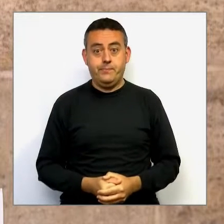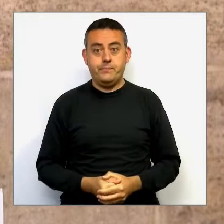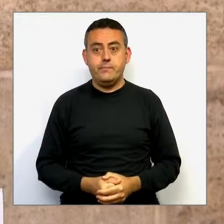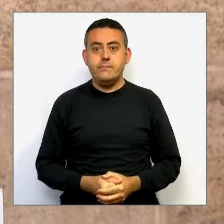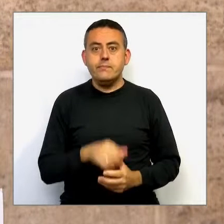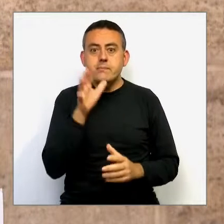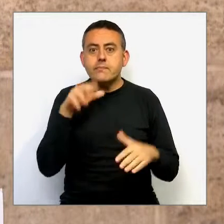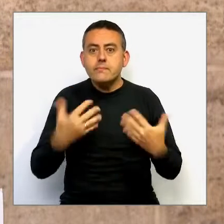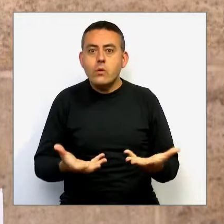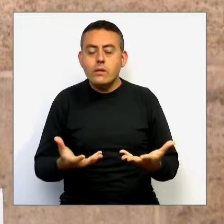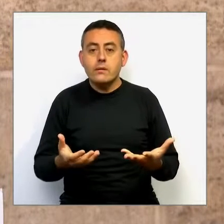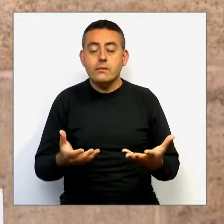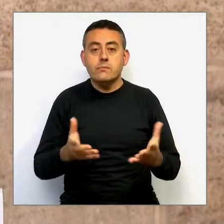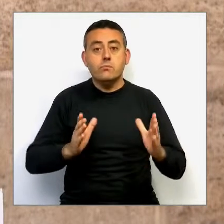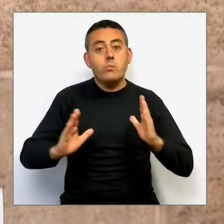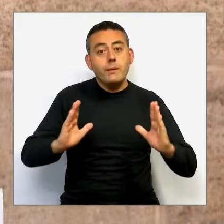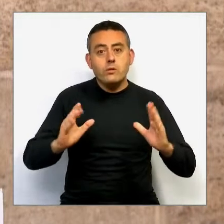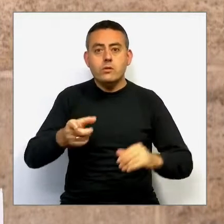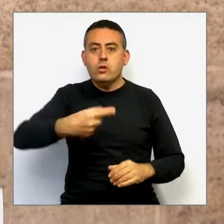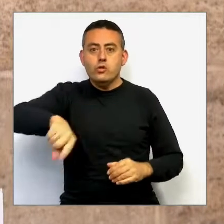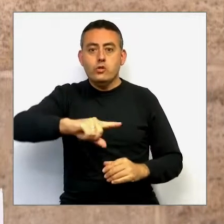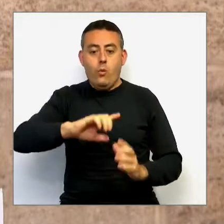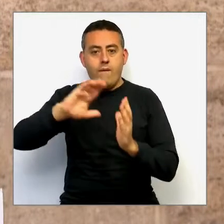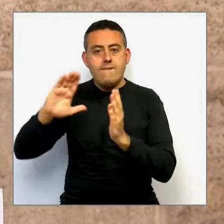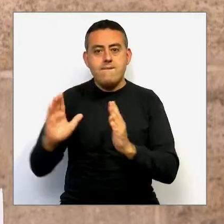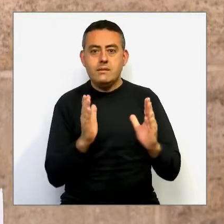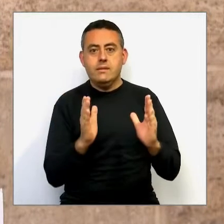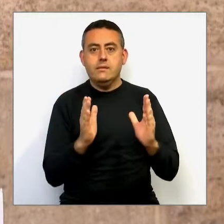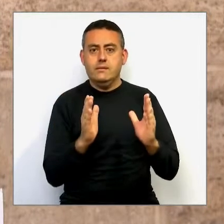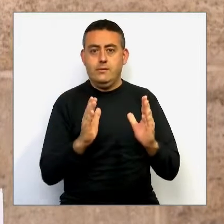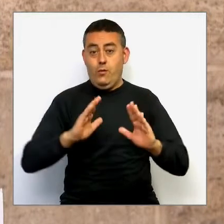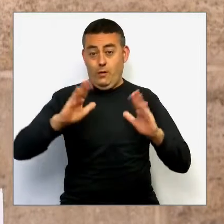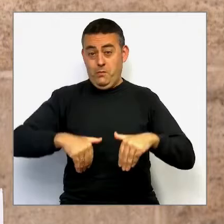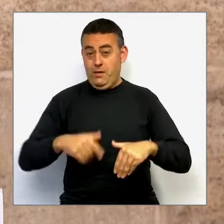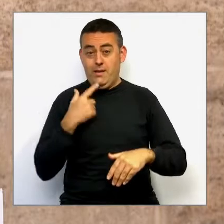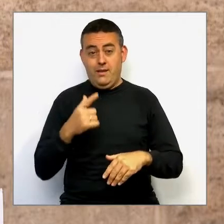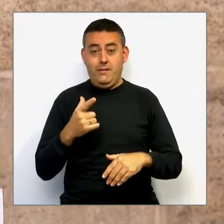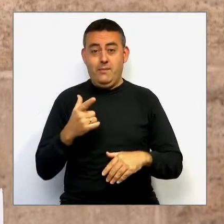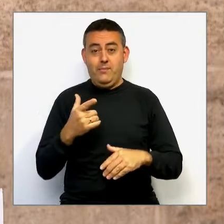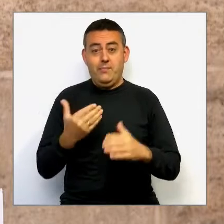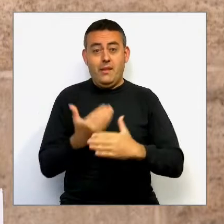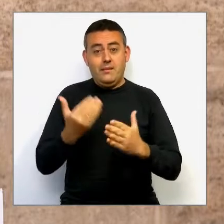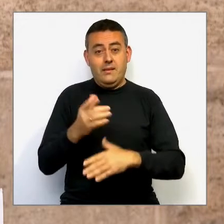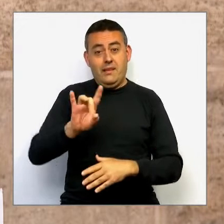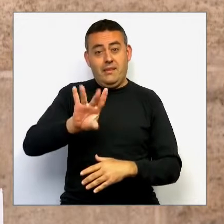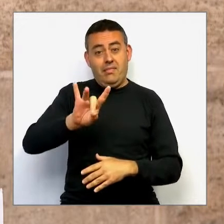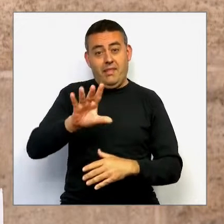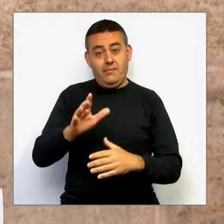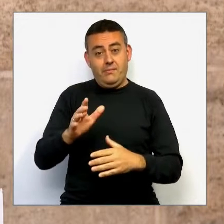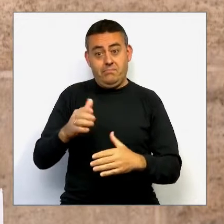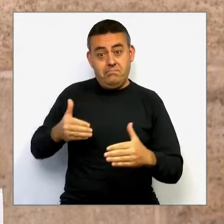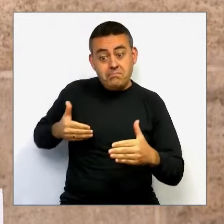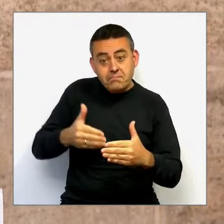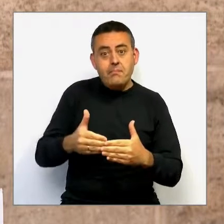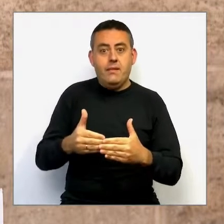Ara, en aquests moments, entrem en la frase final ja en els darrers 15 dies de l'estat d'alarma. Si tot